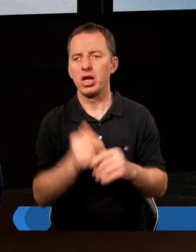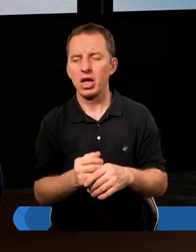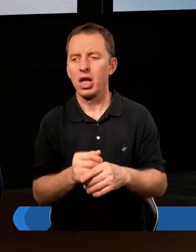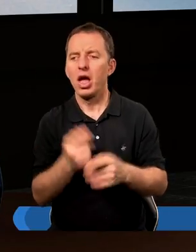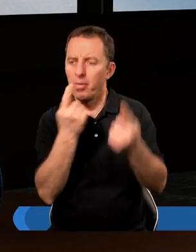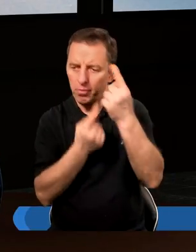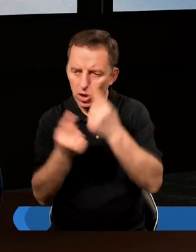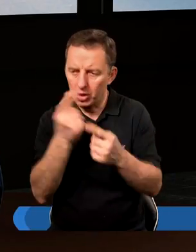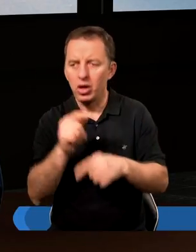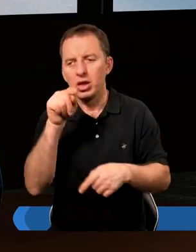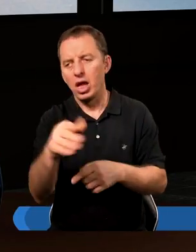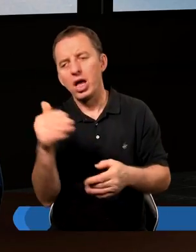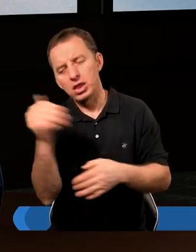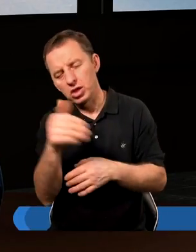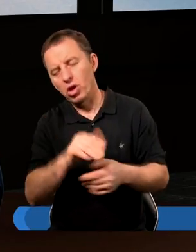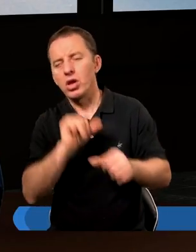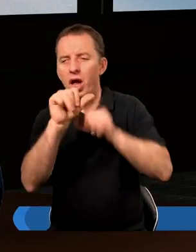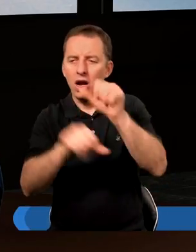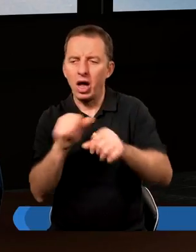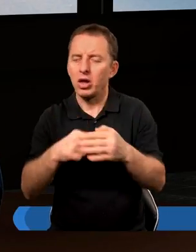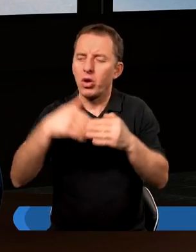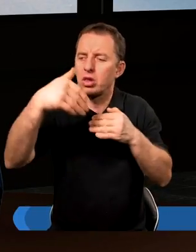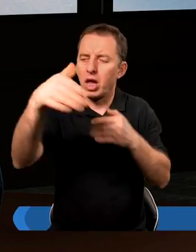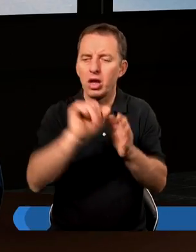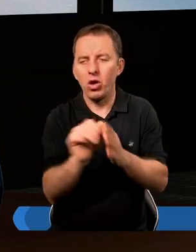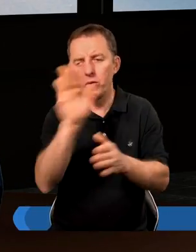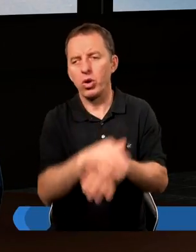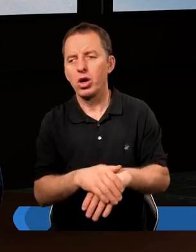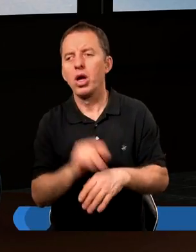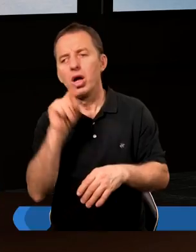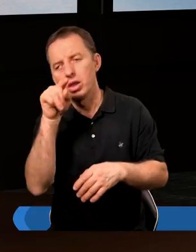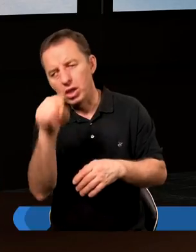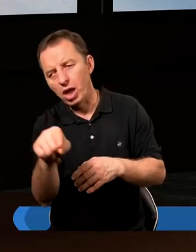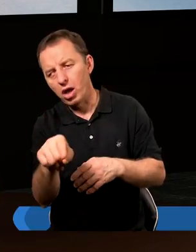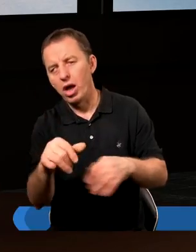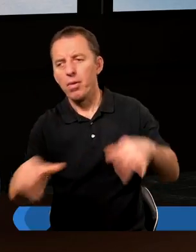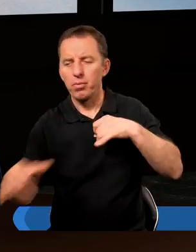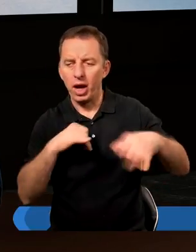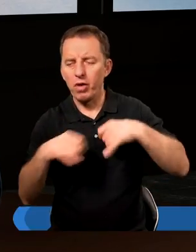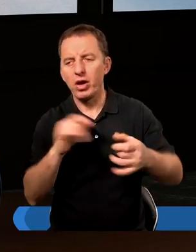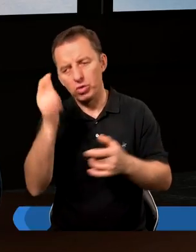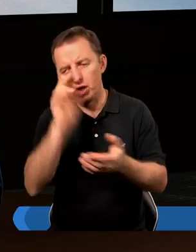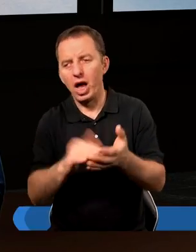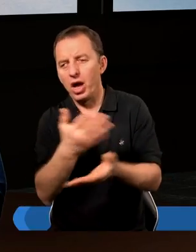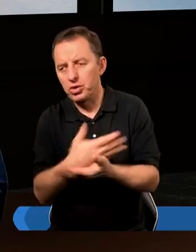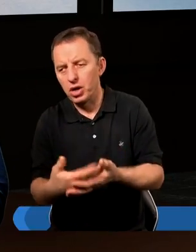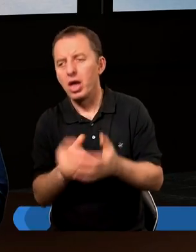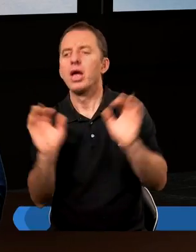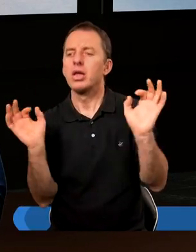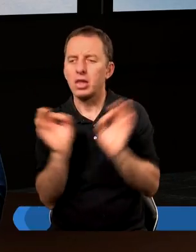i myślę, że te tysiące lat oddalenia od Boga i tego panowania szatana na tej ziemi